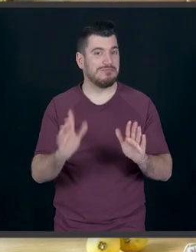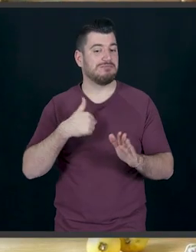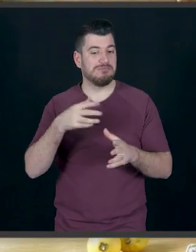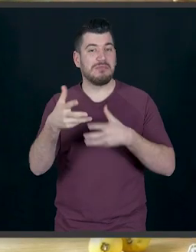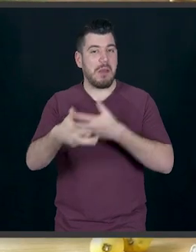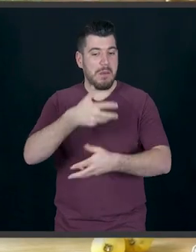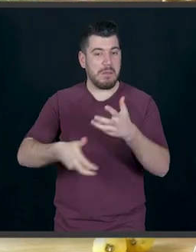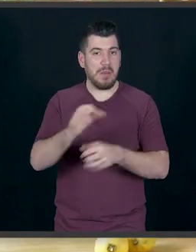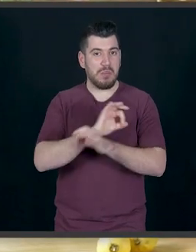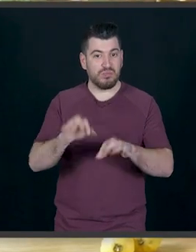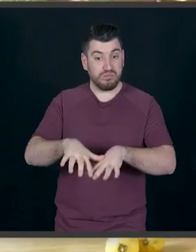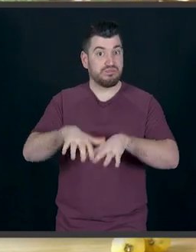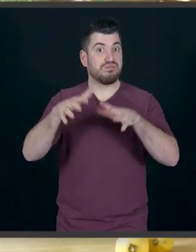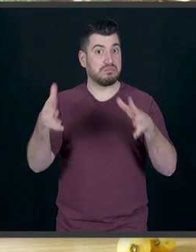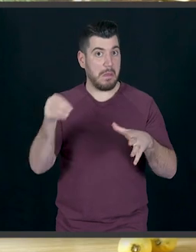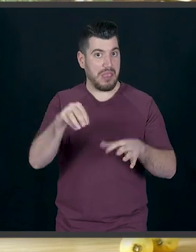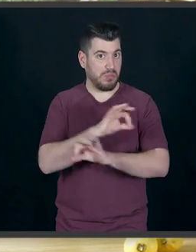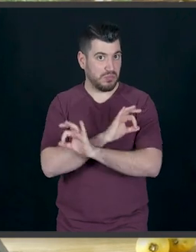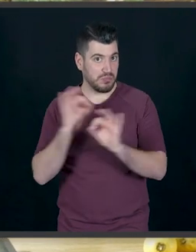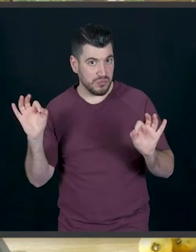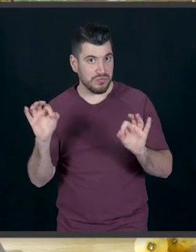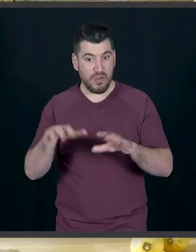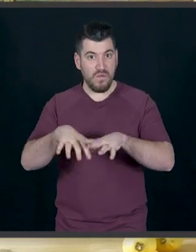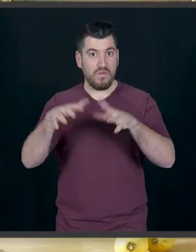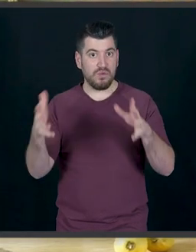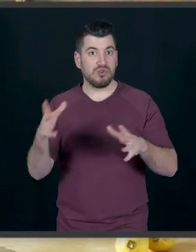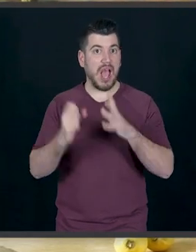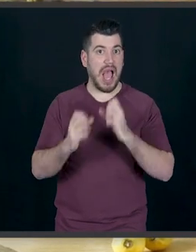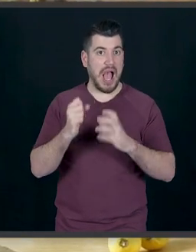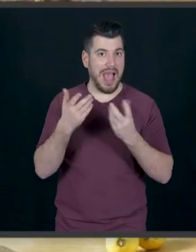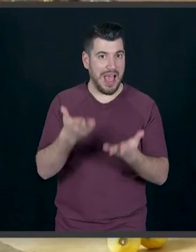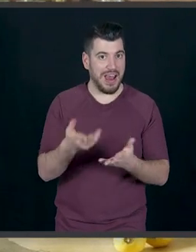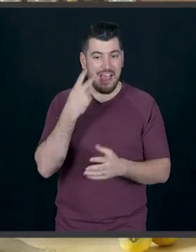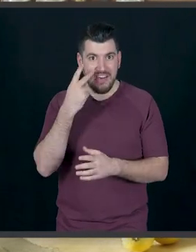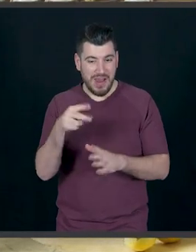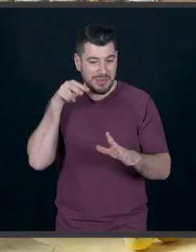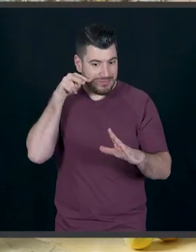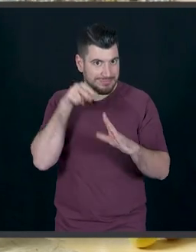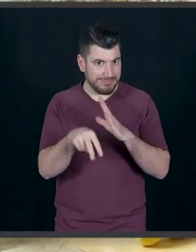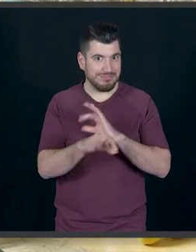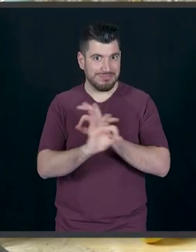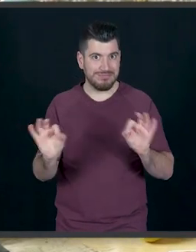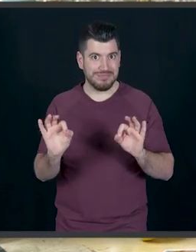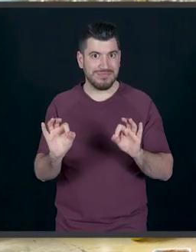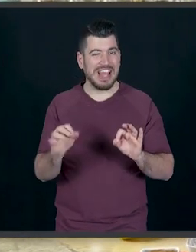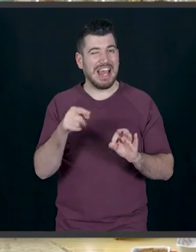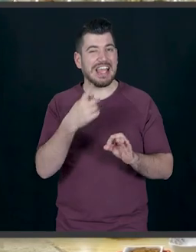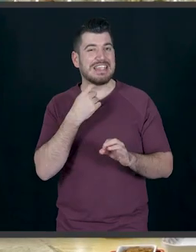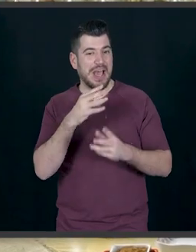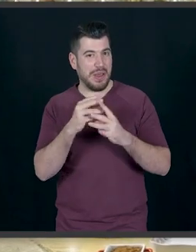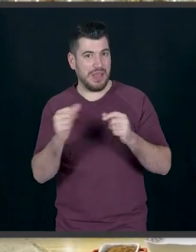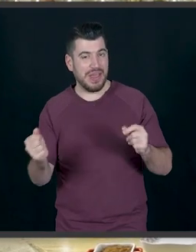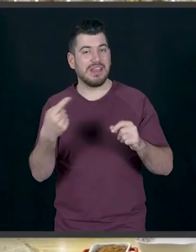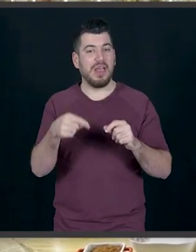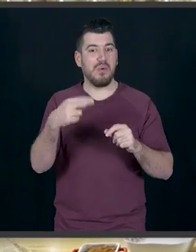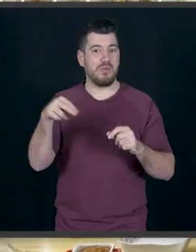πέρα το μίγμα μας έχει δουλέψει, έχει φουσκώσει η μαγιά μας, έχει φουσκώσει το γάλα μας, έχει δουλέψει μέσα στο γάλα η μαγιά, έχει φάει λίγο ζαχαρίτσα